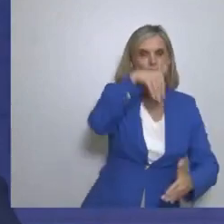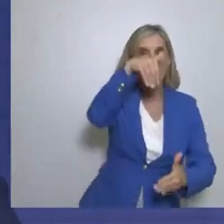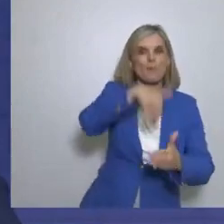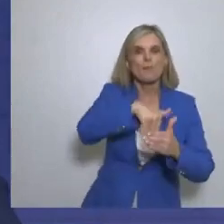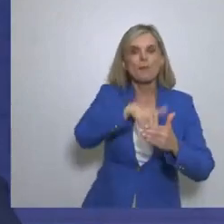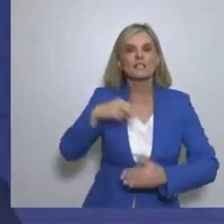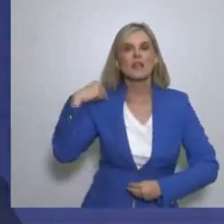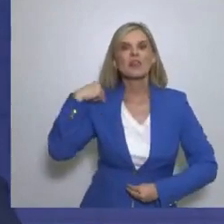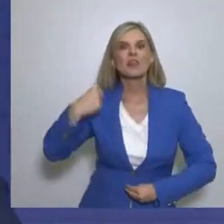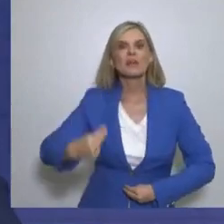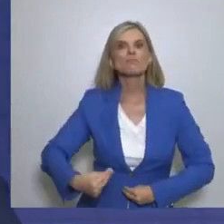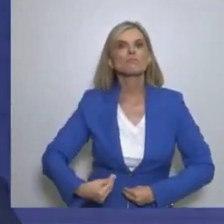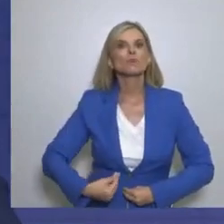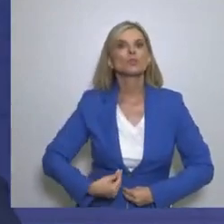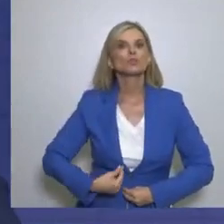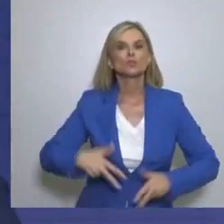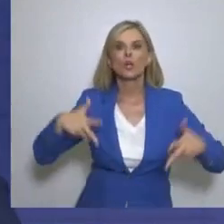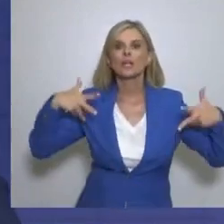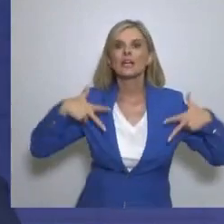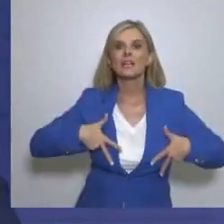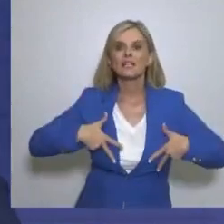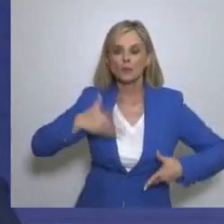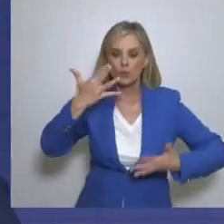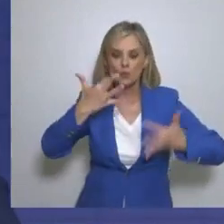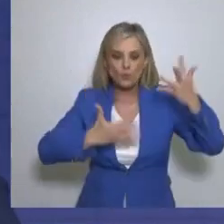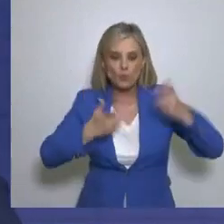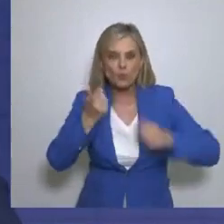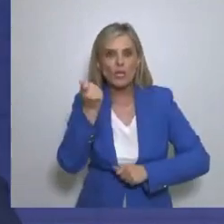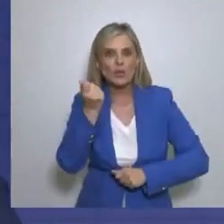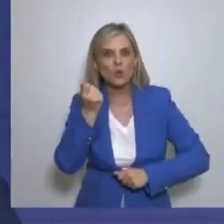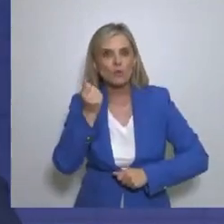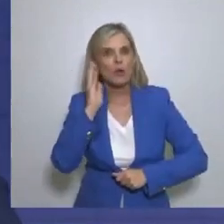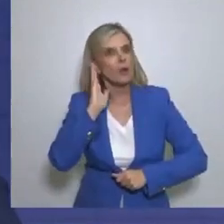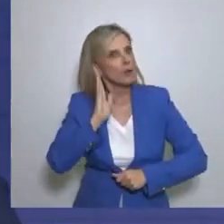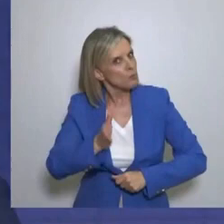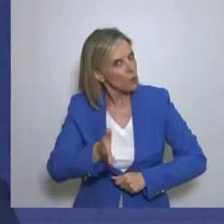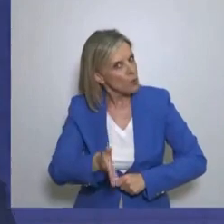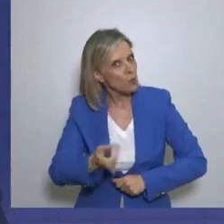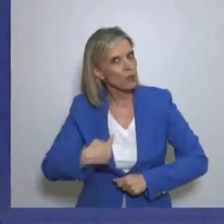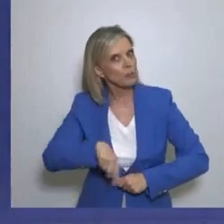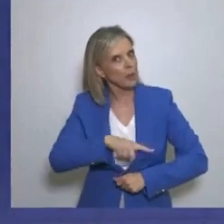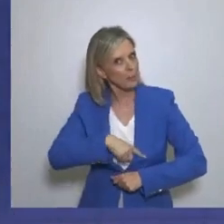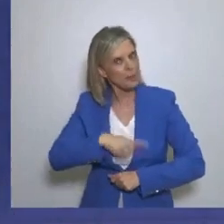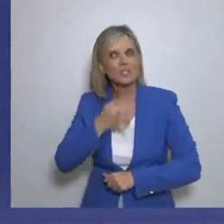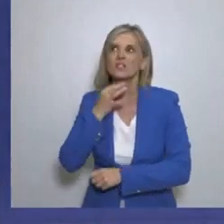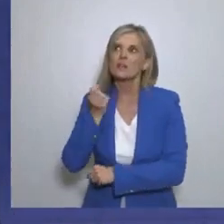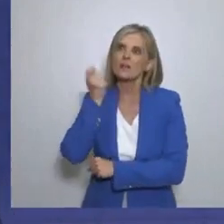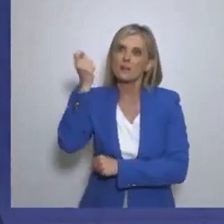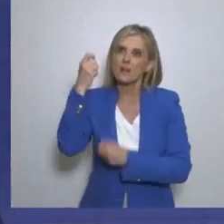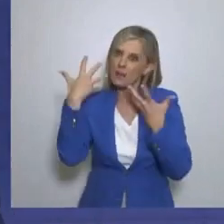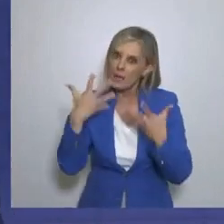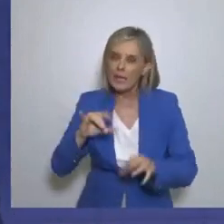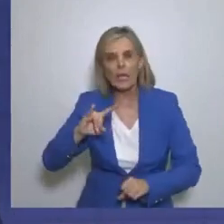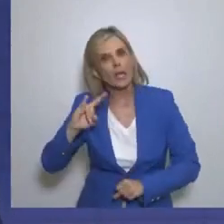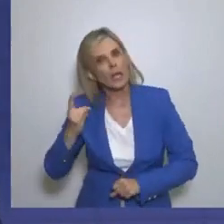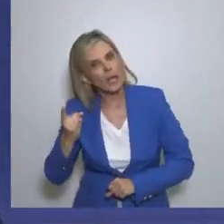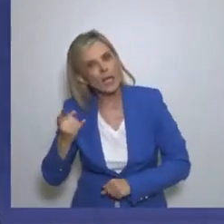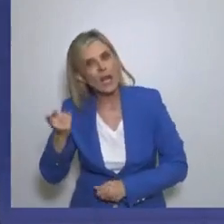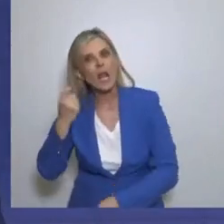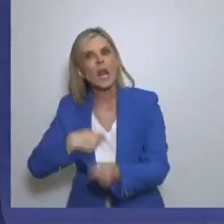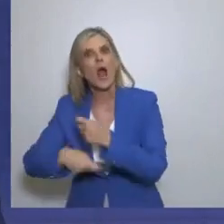χρέος Μπορούμε και να το πληρώσουμε αλλά και να το απορροφήσουμε αυτό Αυτό βέβαια μπορεί να συμβεί